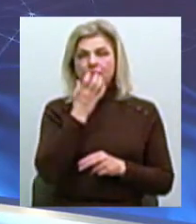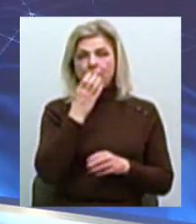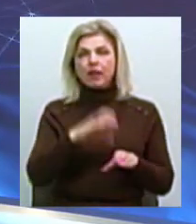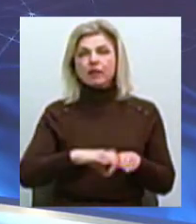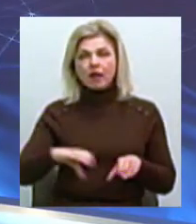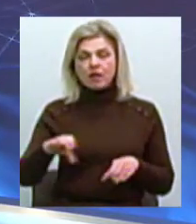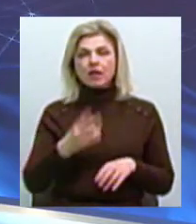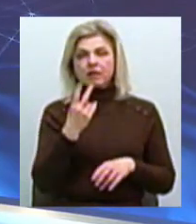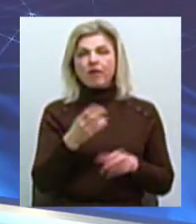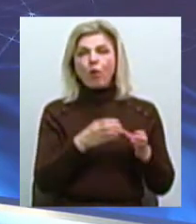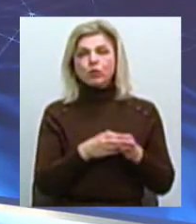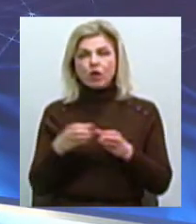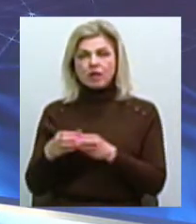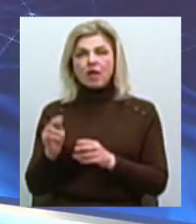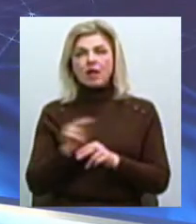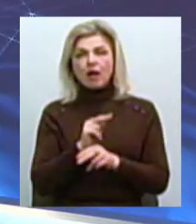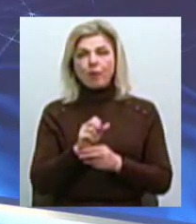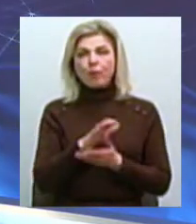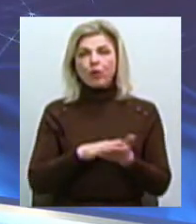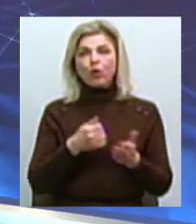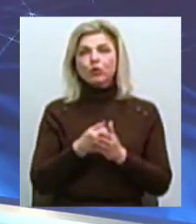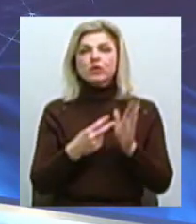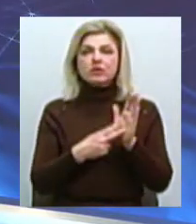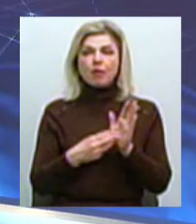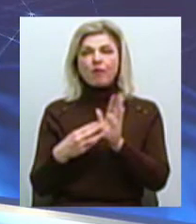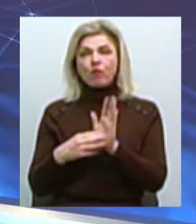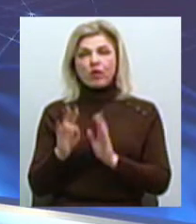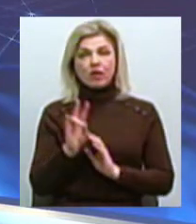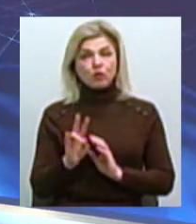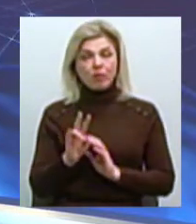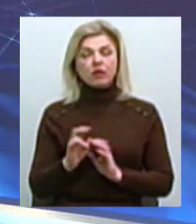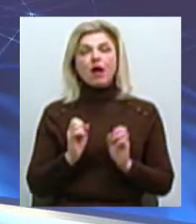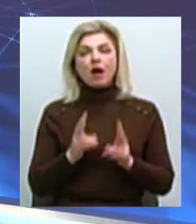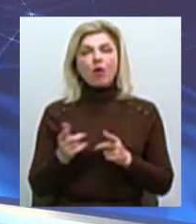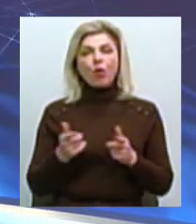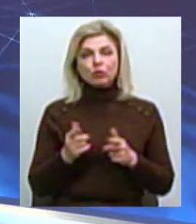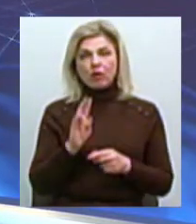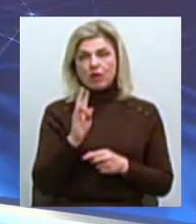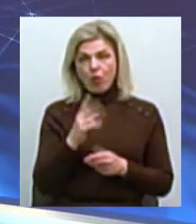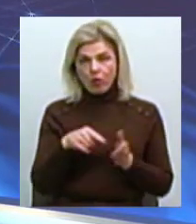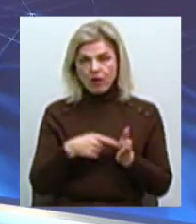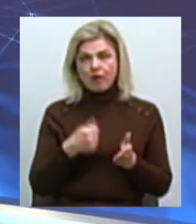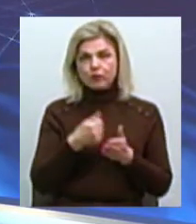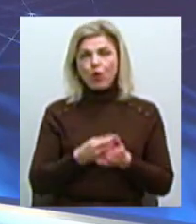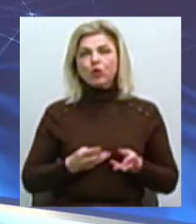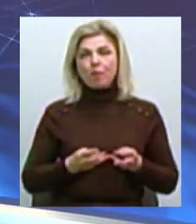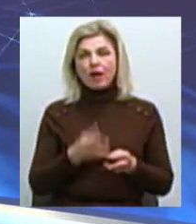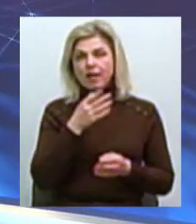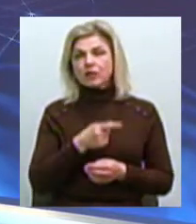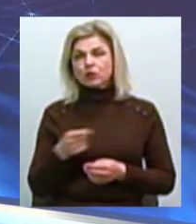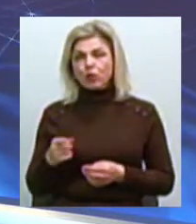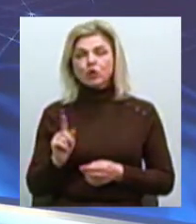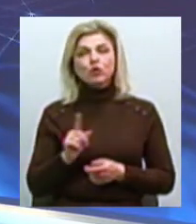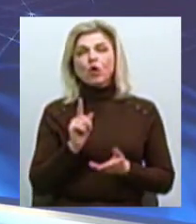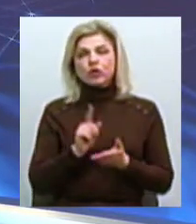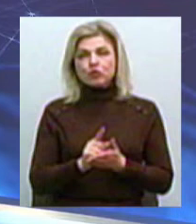Ремонт триватиме до 7-8 листопада Отже, про те, наскільки готовий Миколаїв до опалювального сезону, що ще має бути